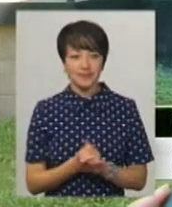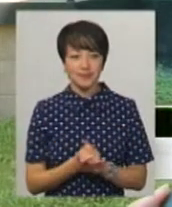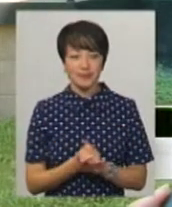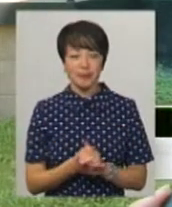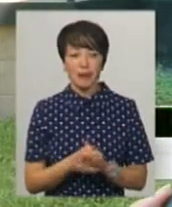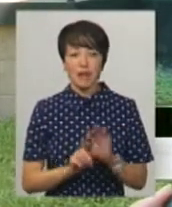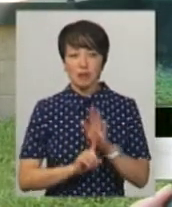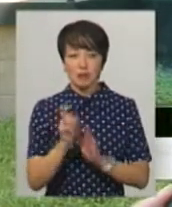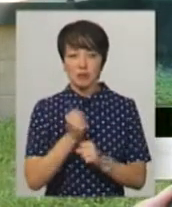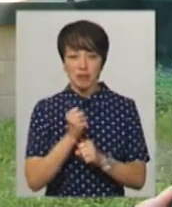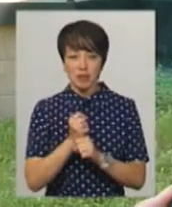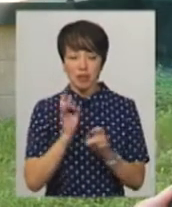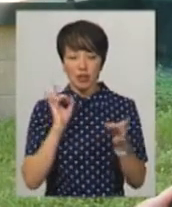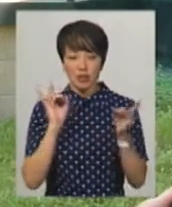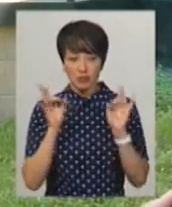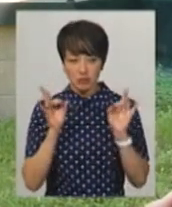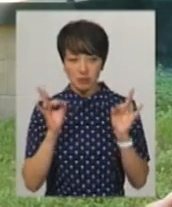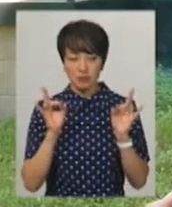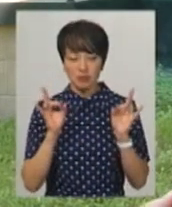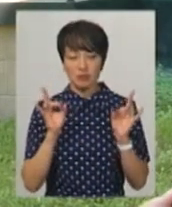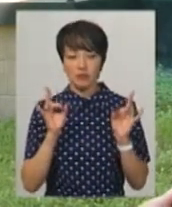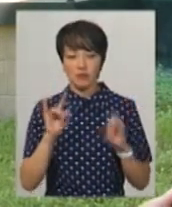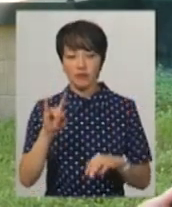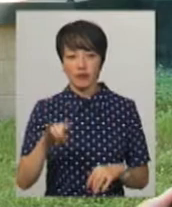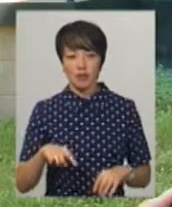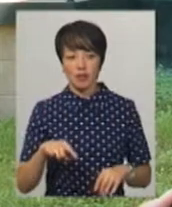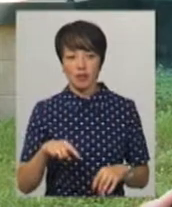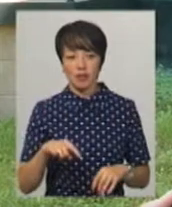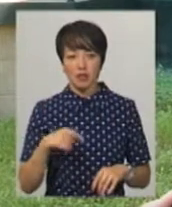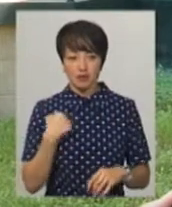спрацювало вікно, сигналізація,